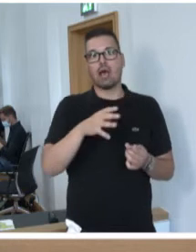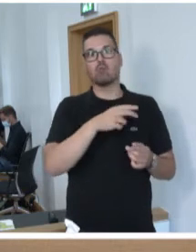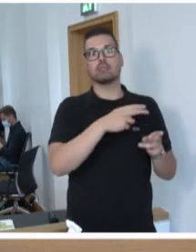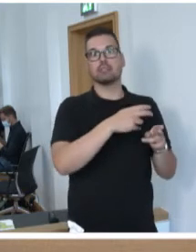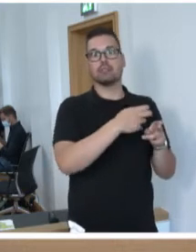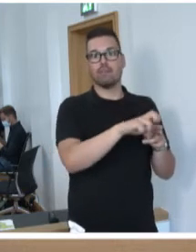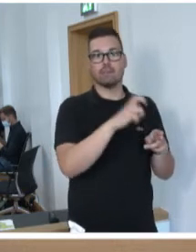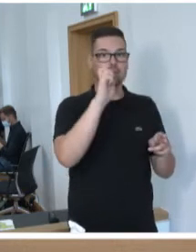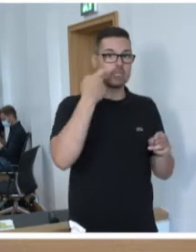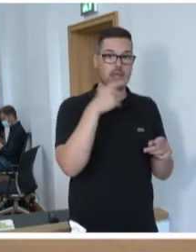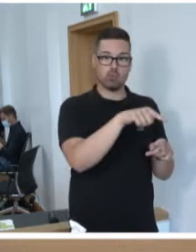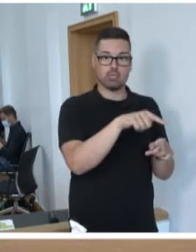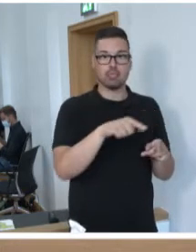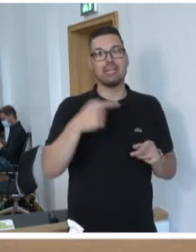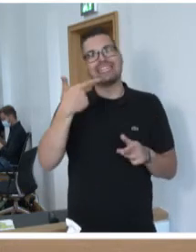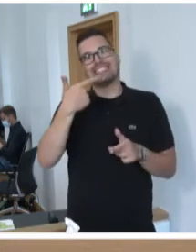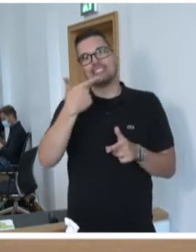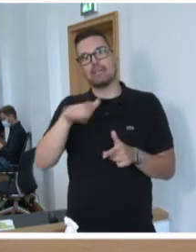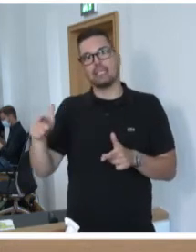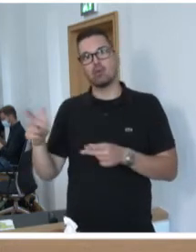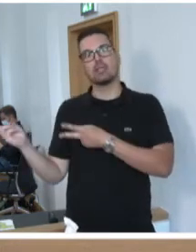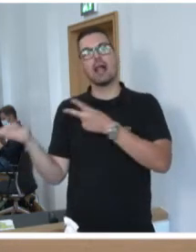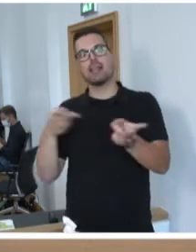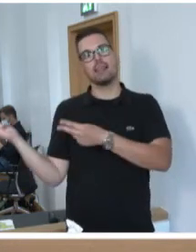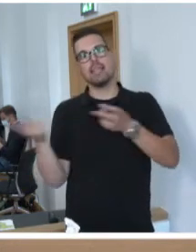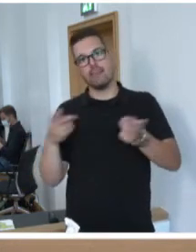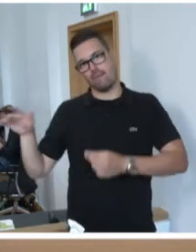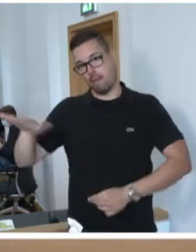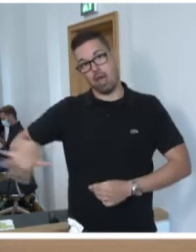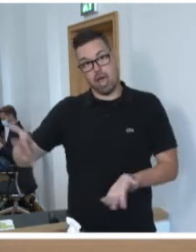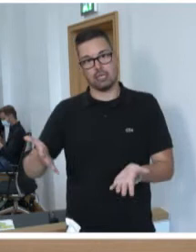die nicht wissen, wie es weitergeht. Eins ist klar,